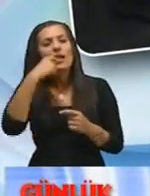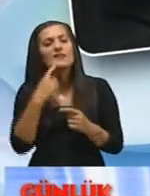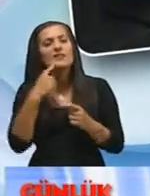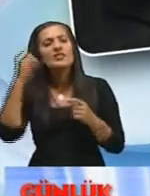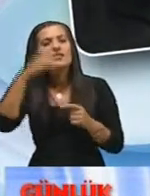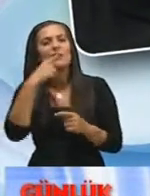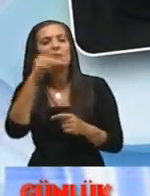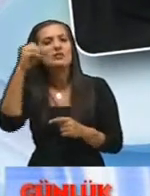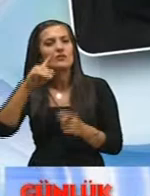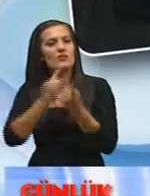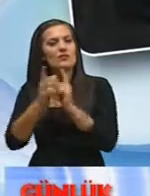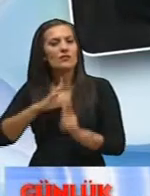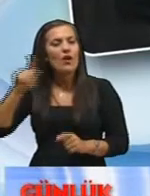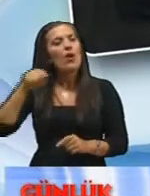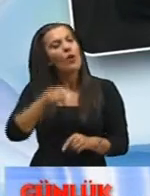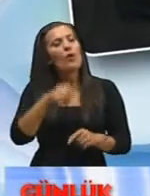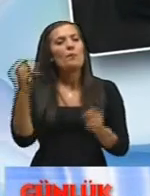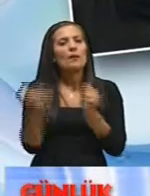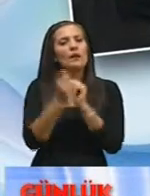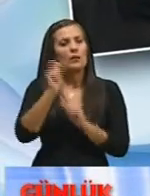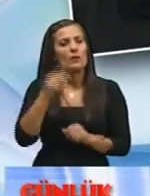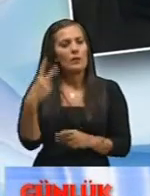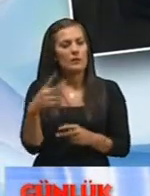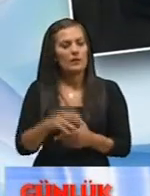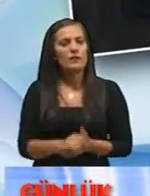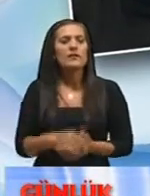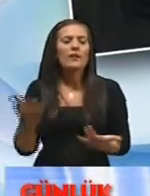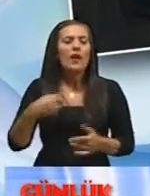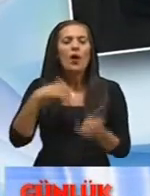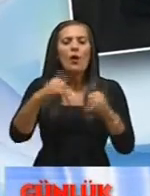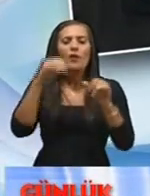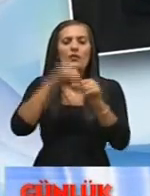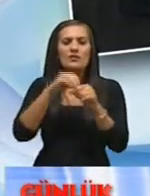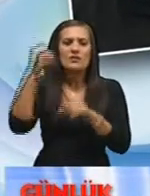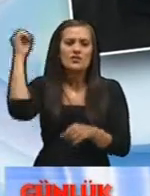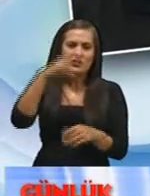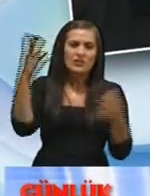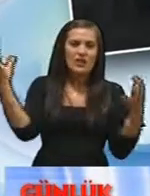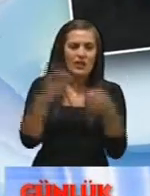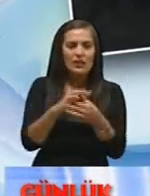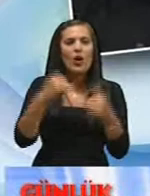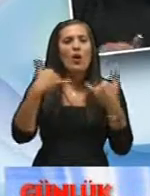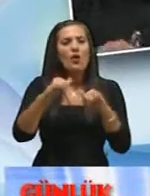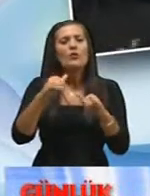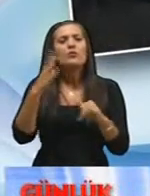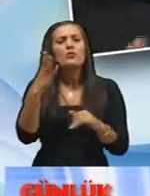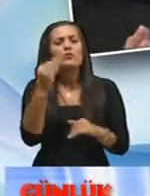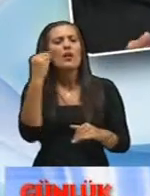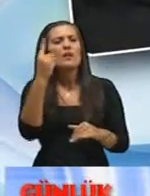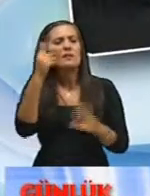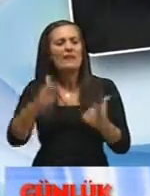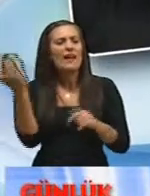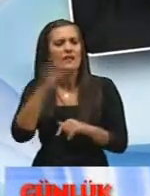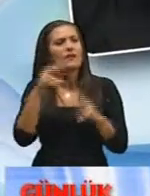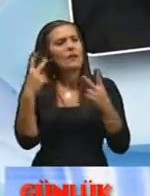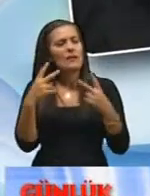bunları yapabiliriz yani oyunda ışıkla ilgili oyunu çok iyi bir yerlere